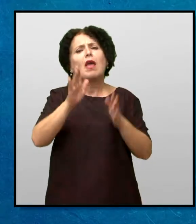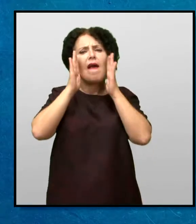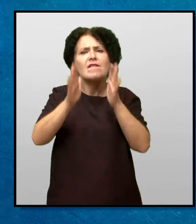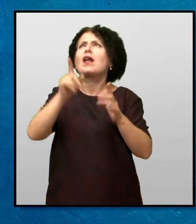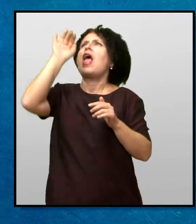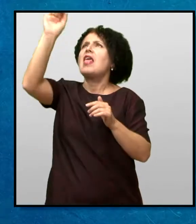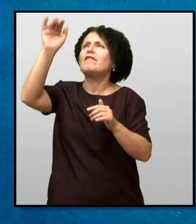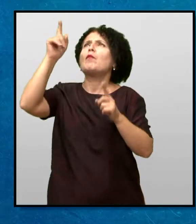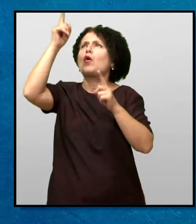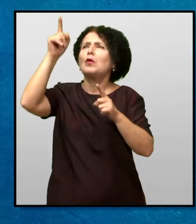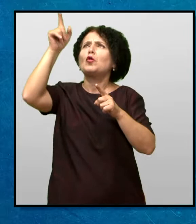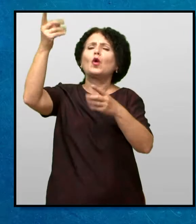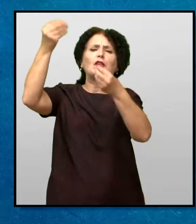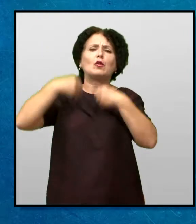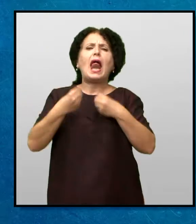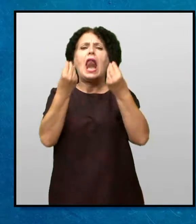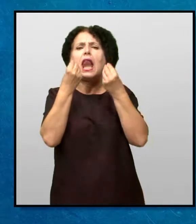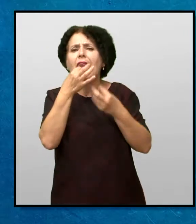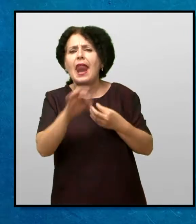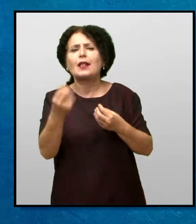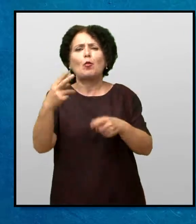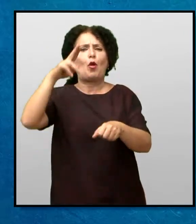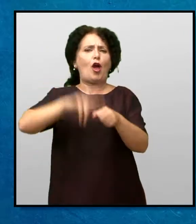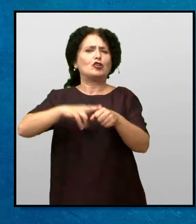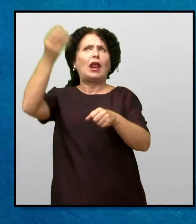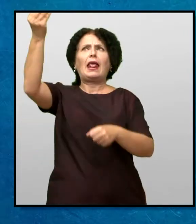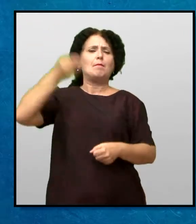се довериш, тој ќе го најде најдоброто решение